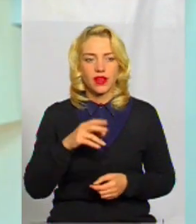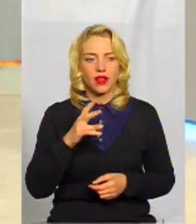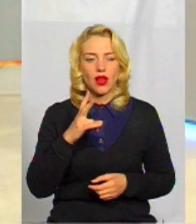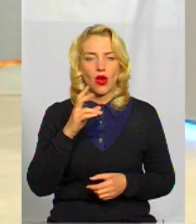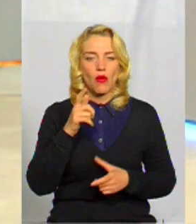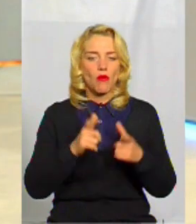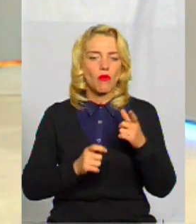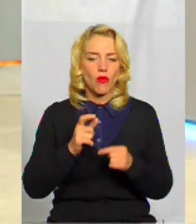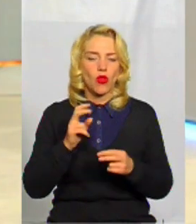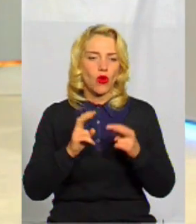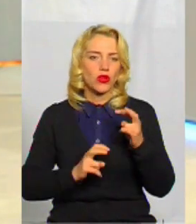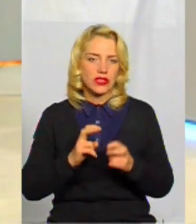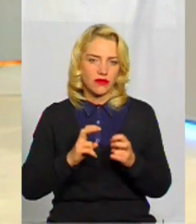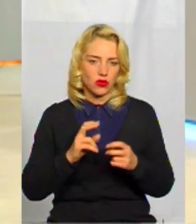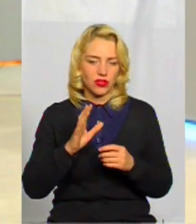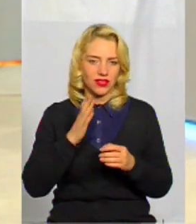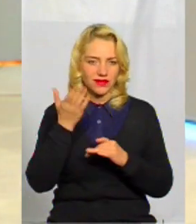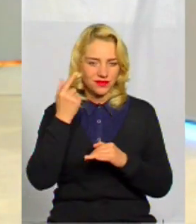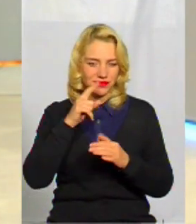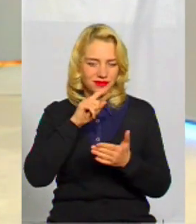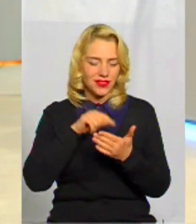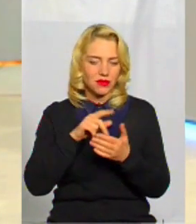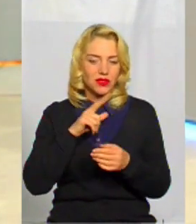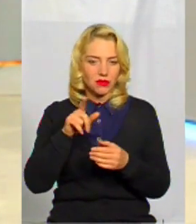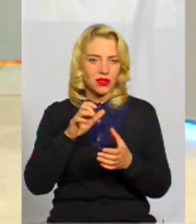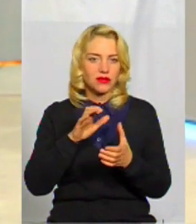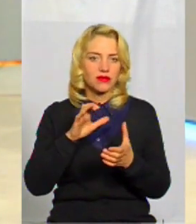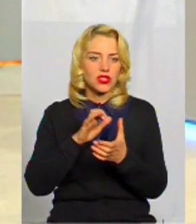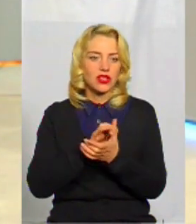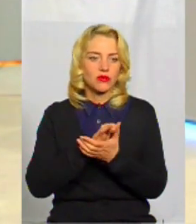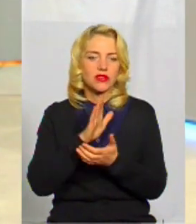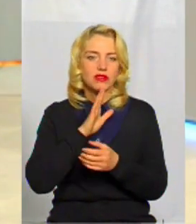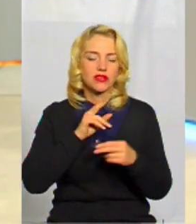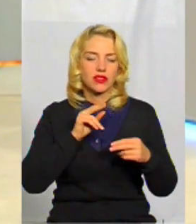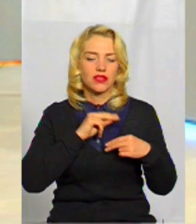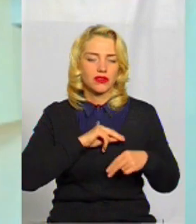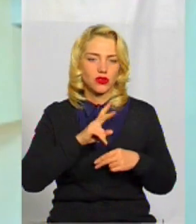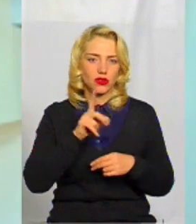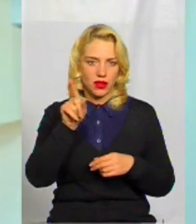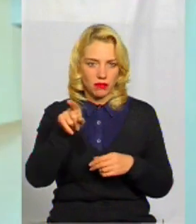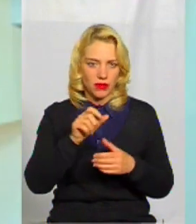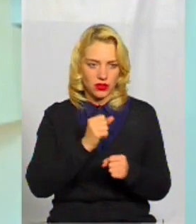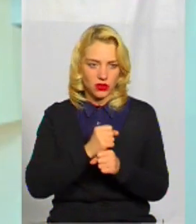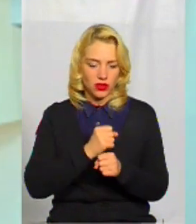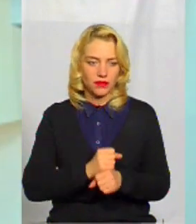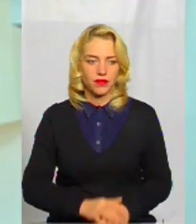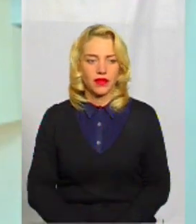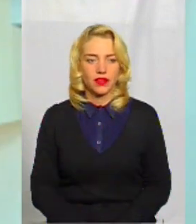молокозавод. Так, мали нагоду познайомитися там з працівницями, які там працюють. Щодо тенденції.